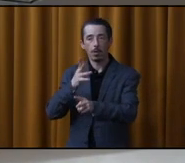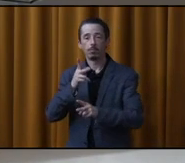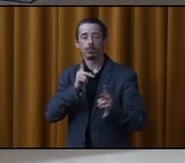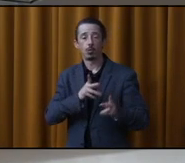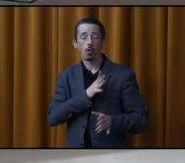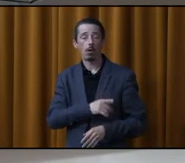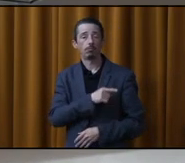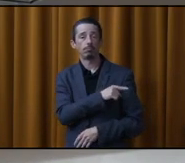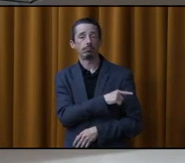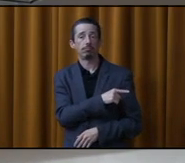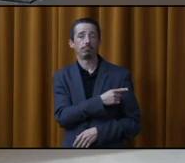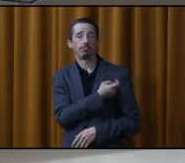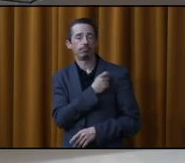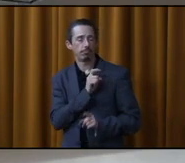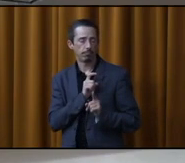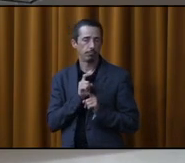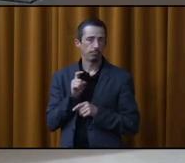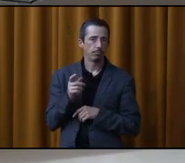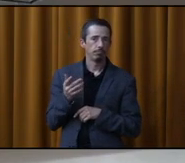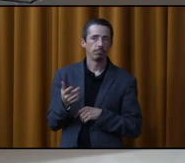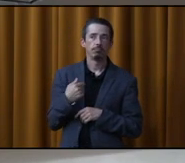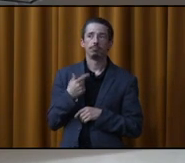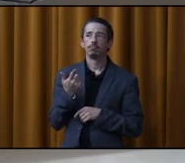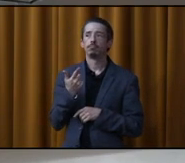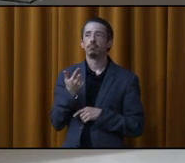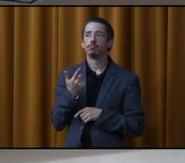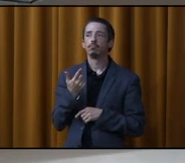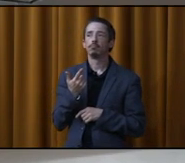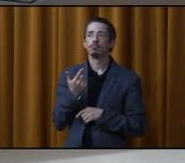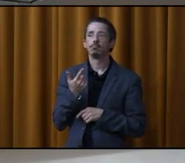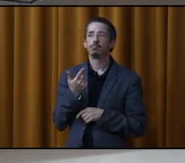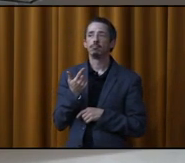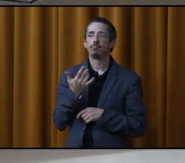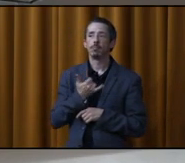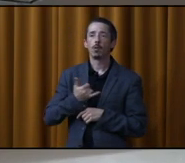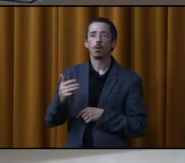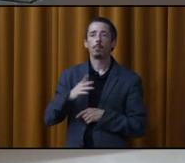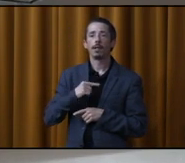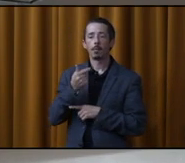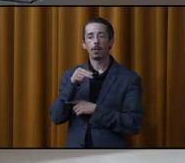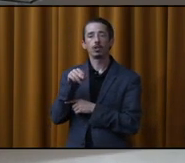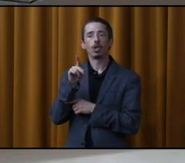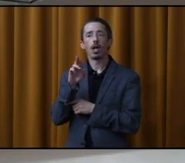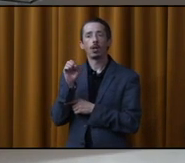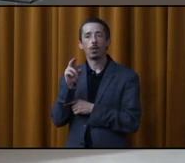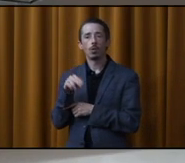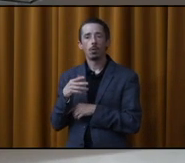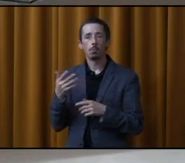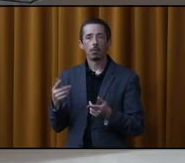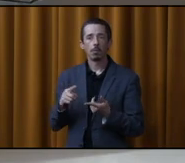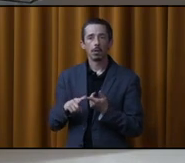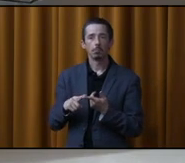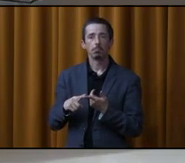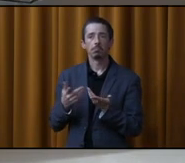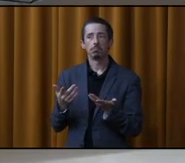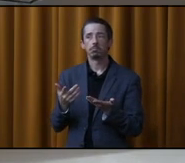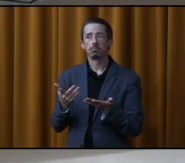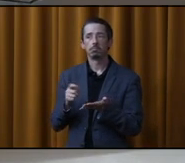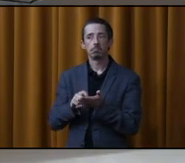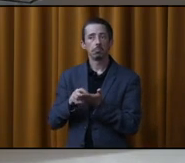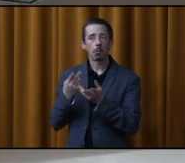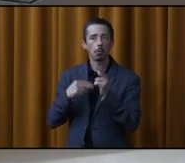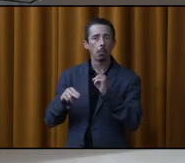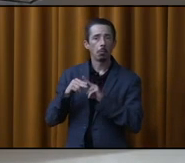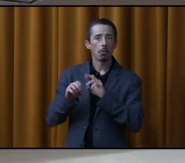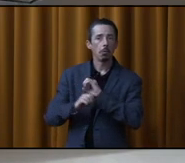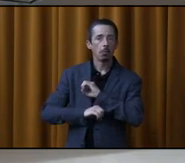posait la question. J'ai appelé Mme Gendron. Il semble-t-il qu aurait écrit, mais il n pas eu de